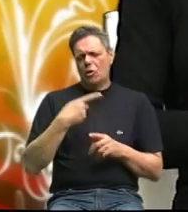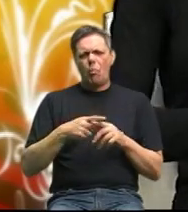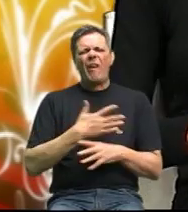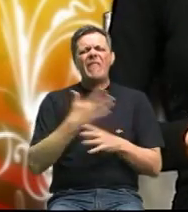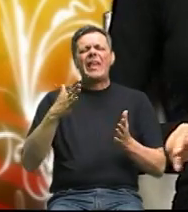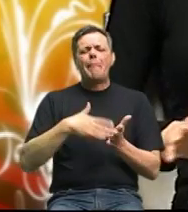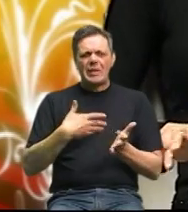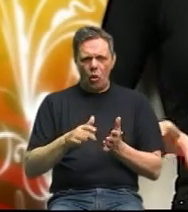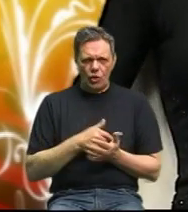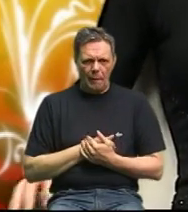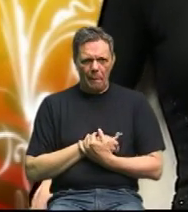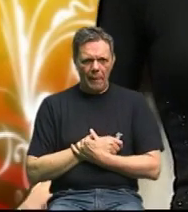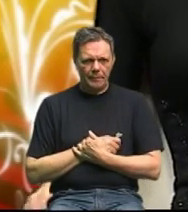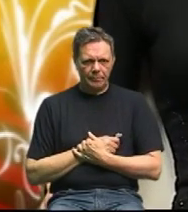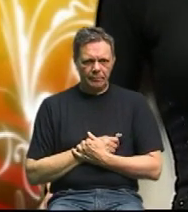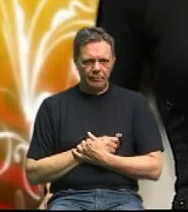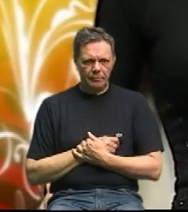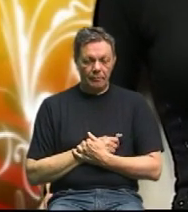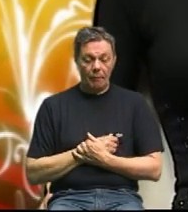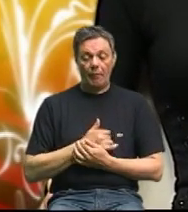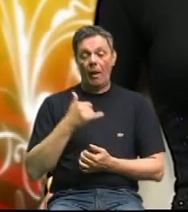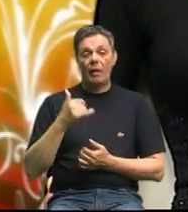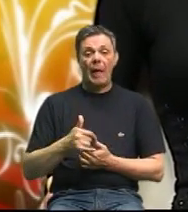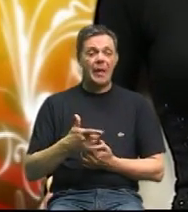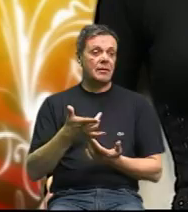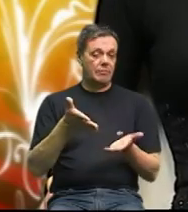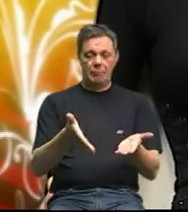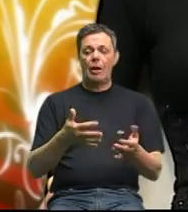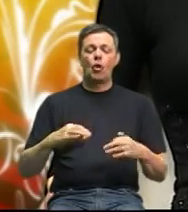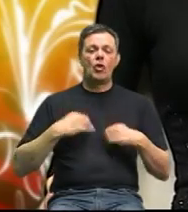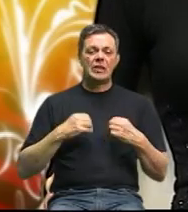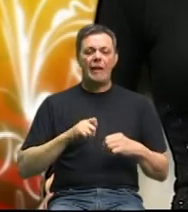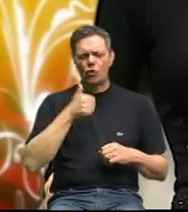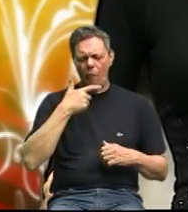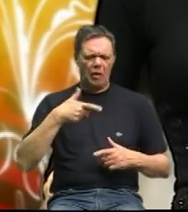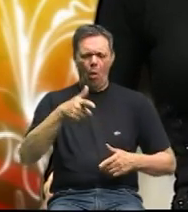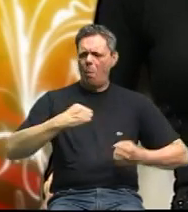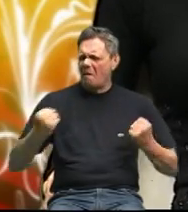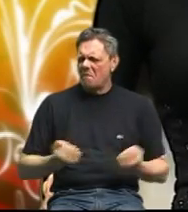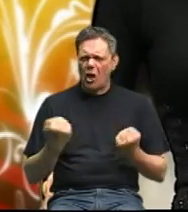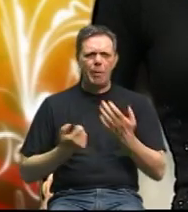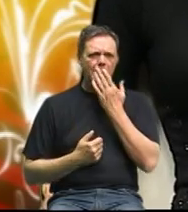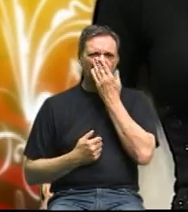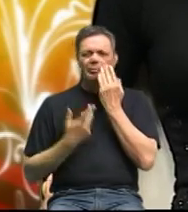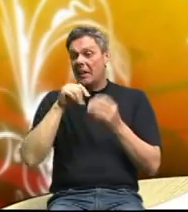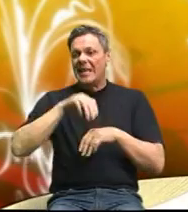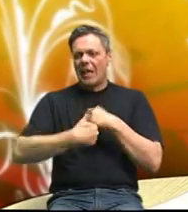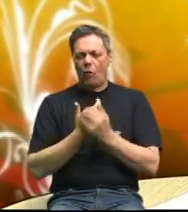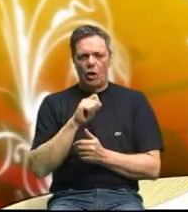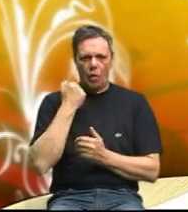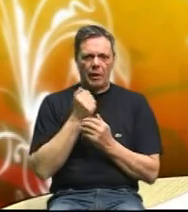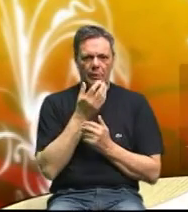nikako ne radila i danas to je zdrav čovjek i vježba i zadovoljan čovjek